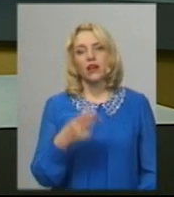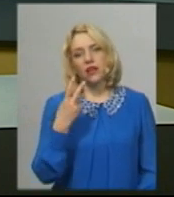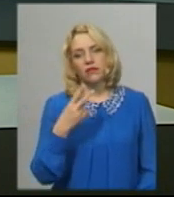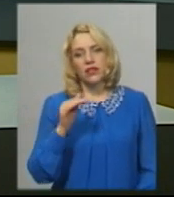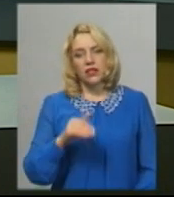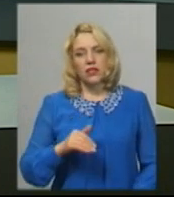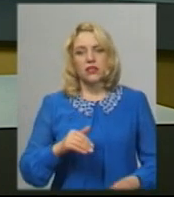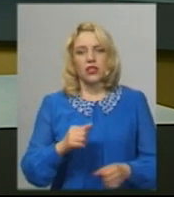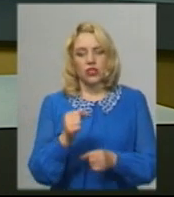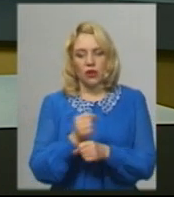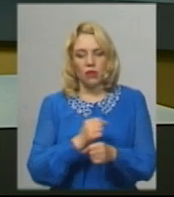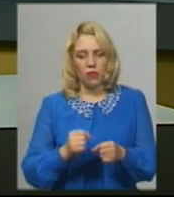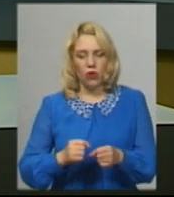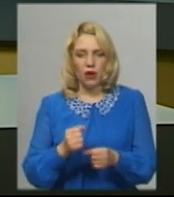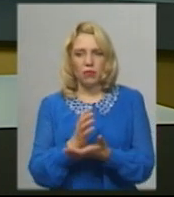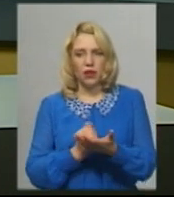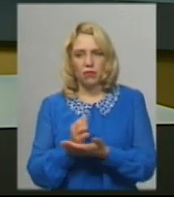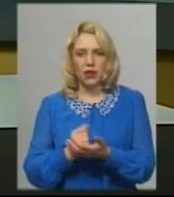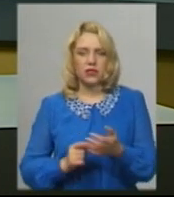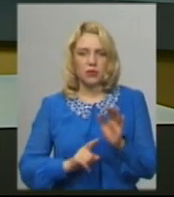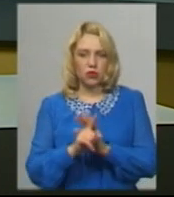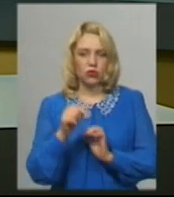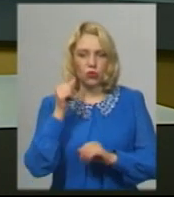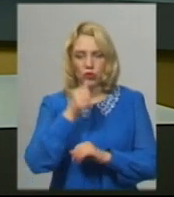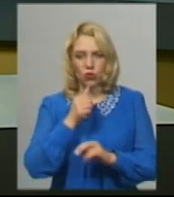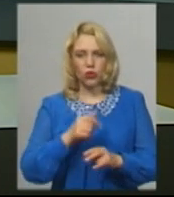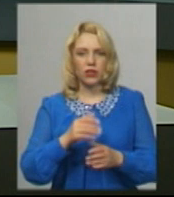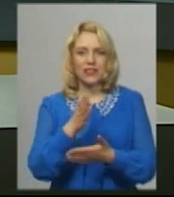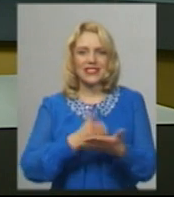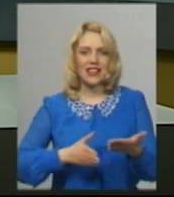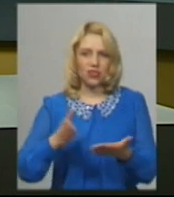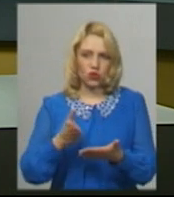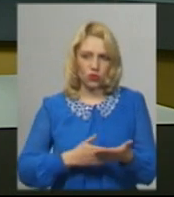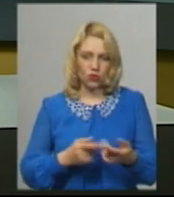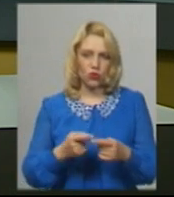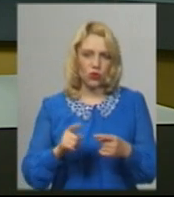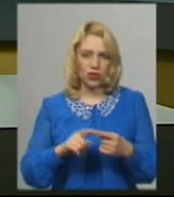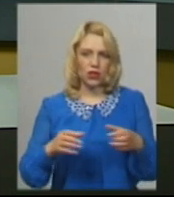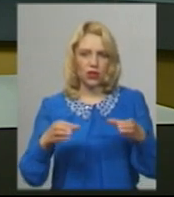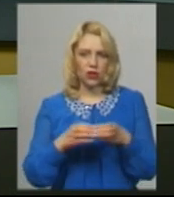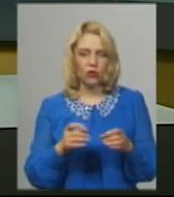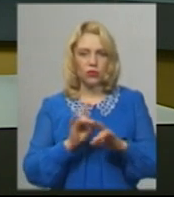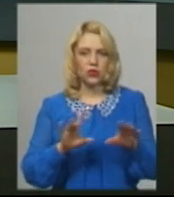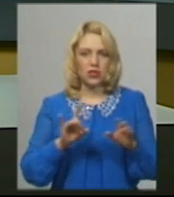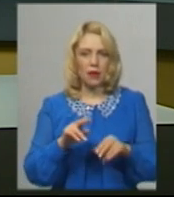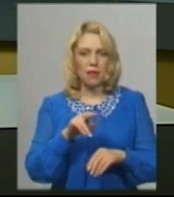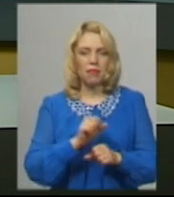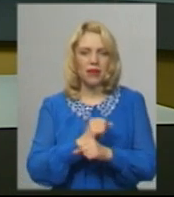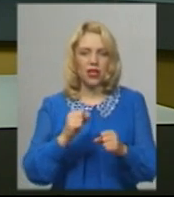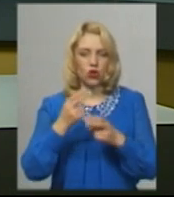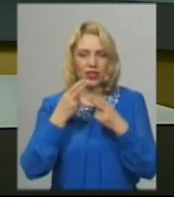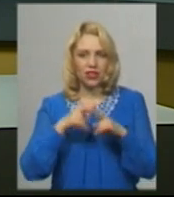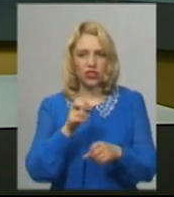боєприпасів з початку року знешкодила група піротехнічних робіт Хмельниччини. Про це розповів заступник групи піротехнічних робіт